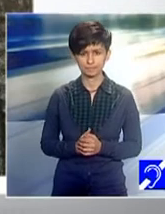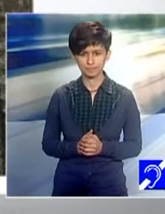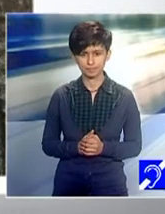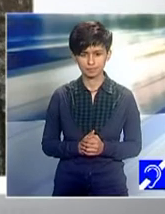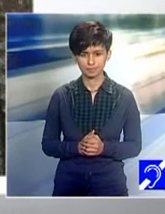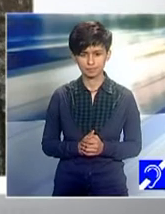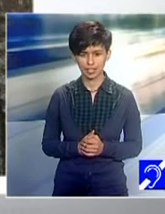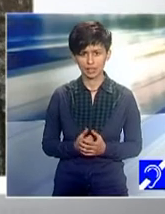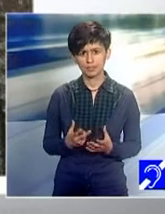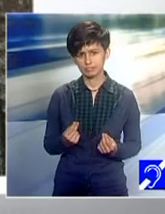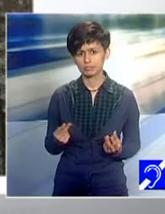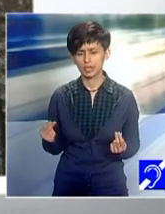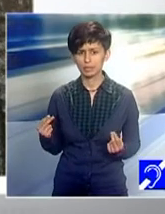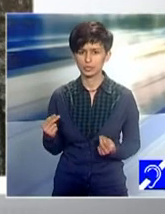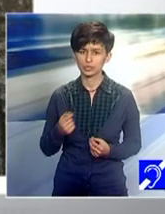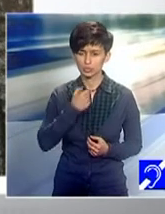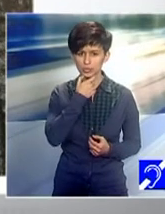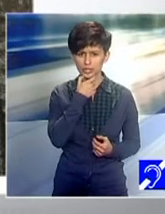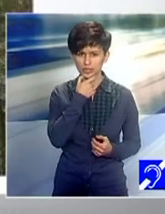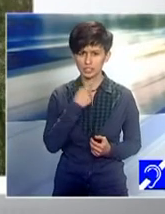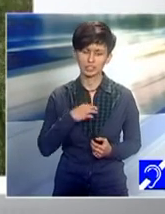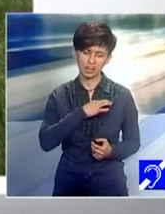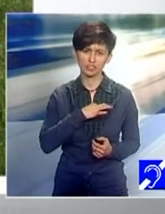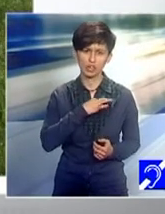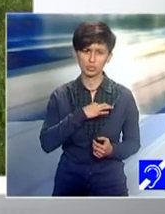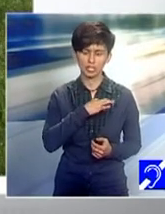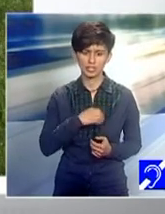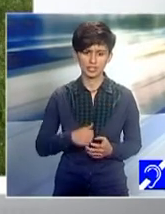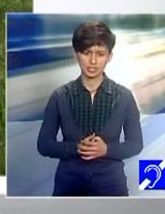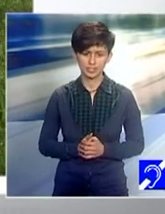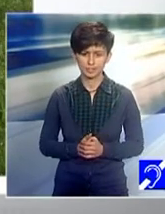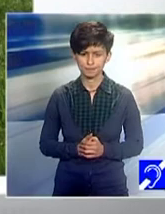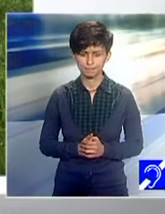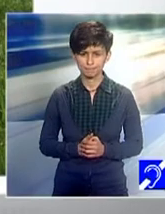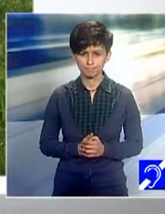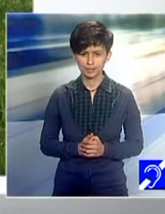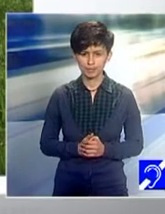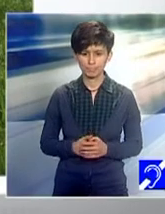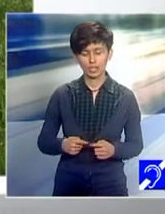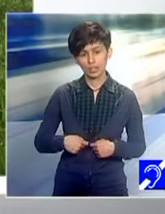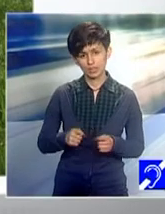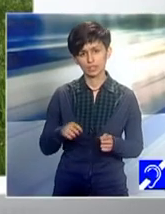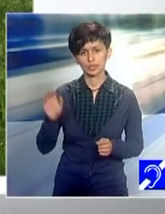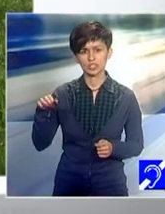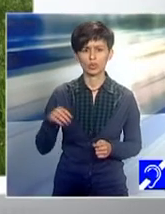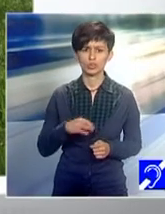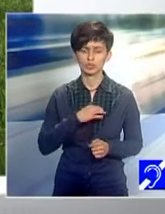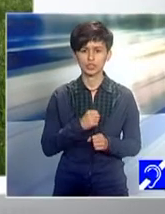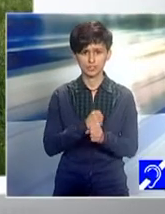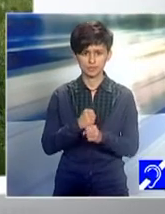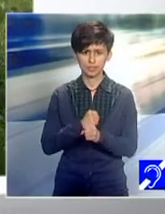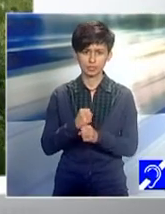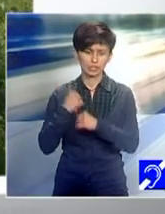Majoritatea cu vârste, la vârsta facultății, să spun așa, și cu studii care variau de la istorie, la